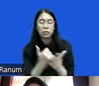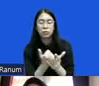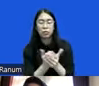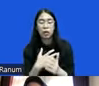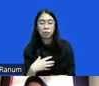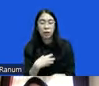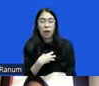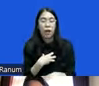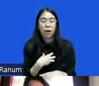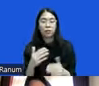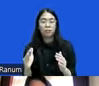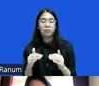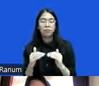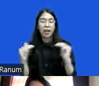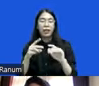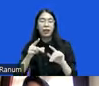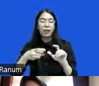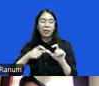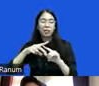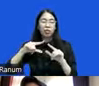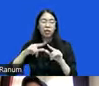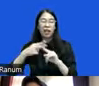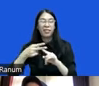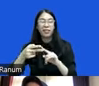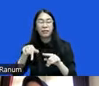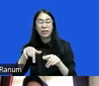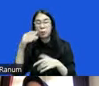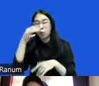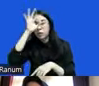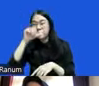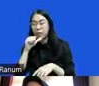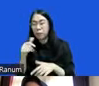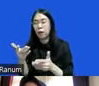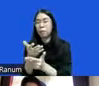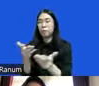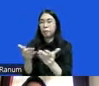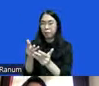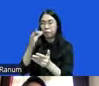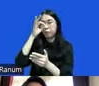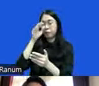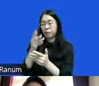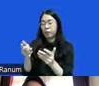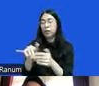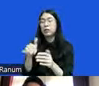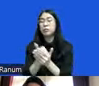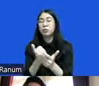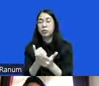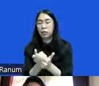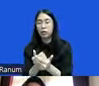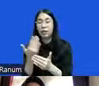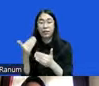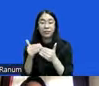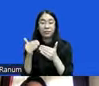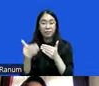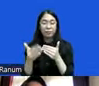restoratif di tataran kepolisian adalah mereka-mereka ini padahal kan kita tahu sendiri misalnya salah satu tahapan tadi ya Mbak